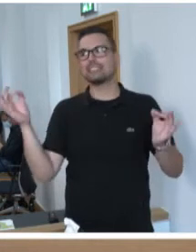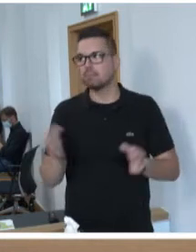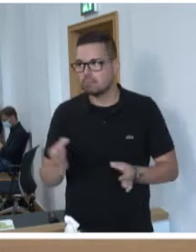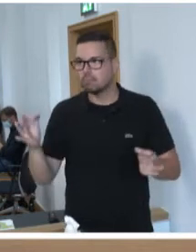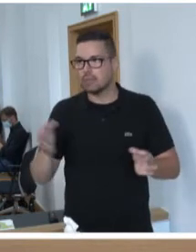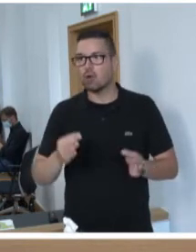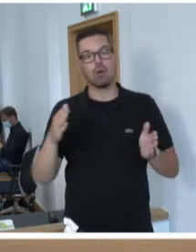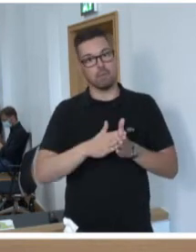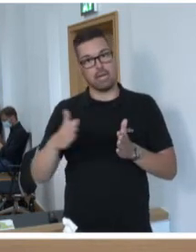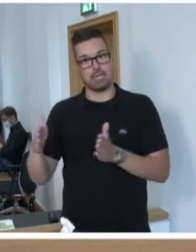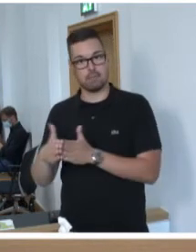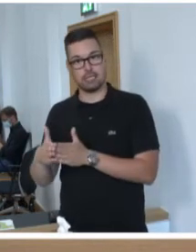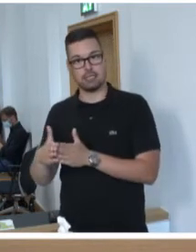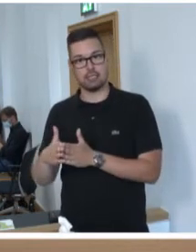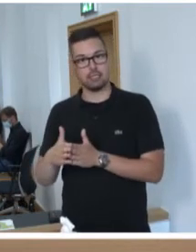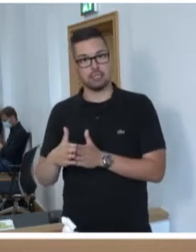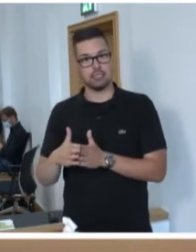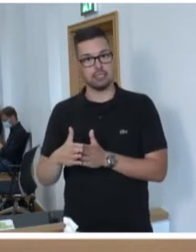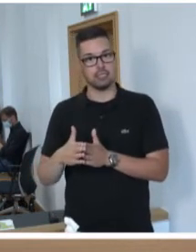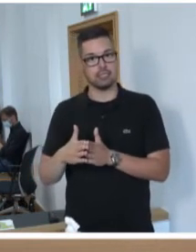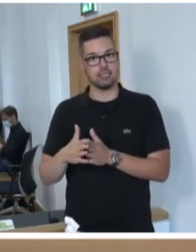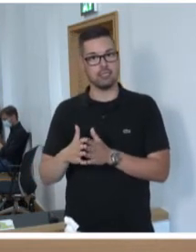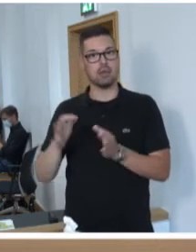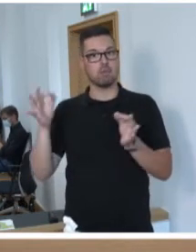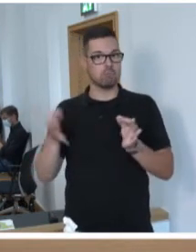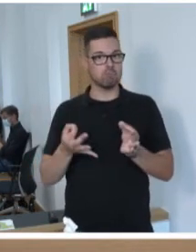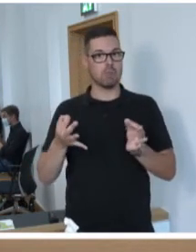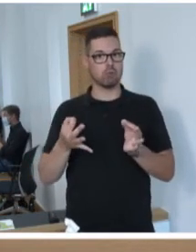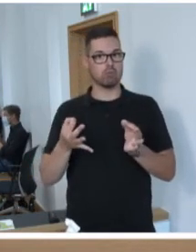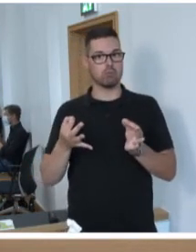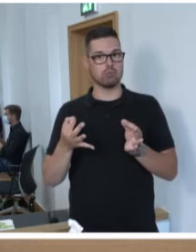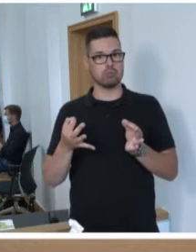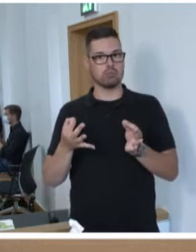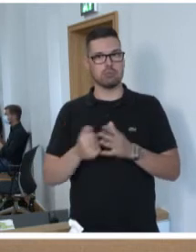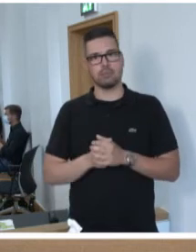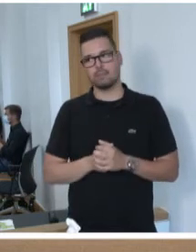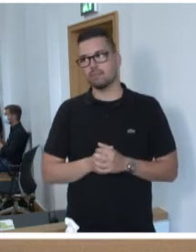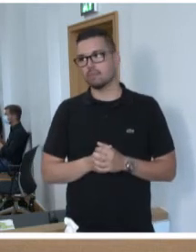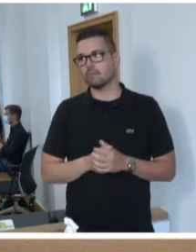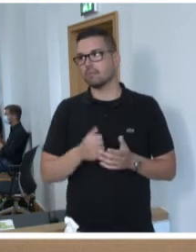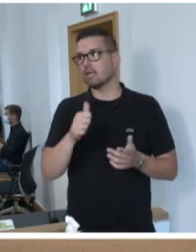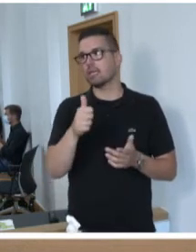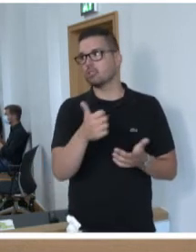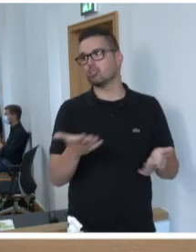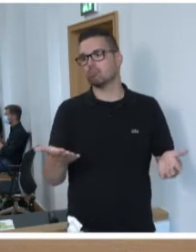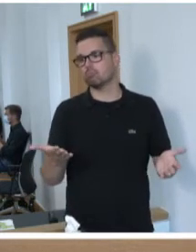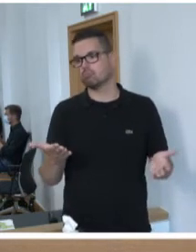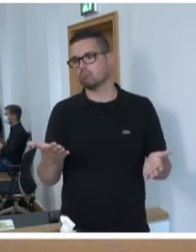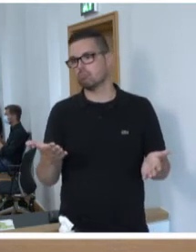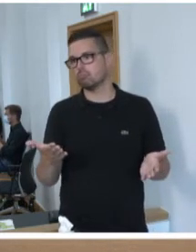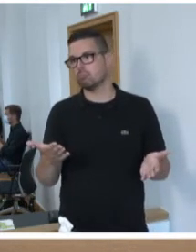Stichwort Parlament, auch ein passendes Instrument. Ich denke da an so etwas Ähnliches wie die sogenannte